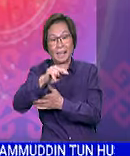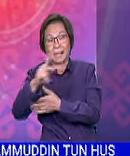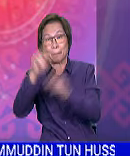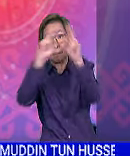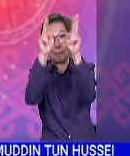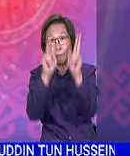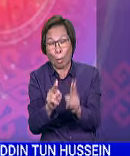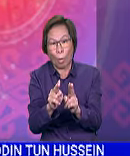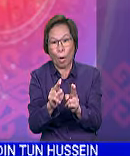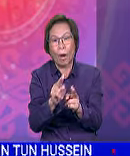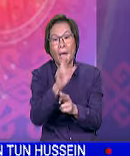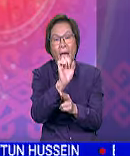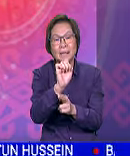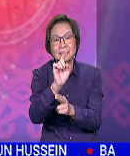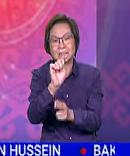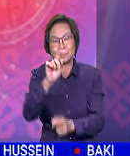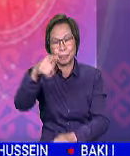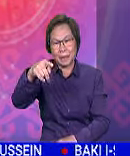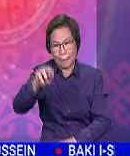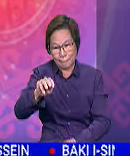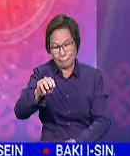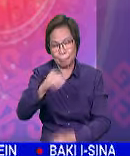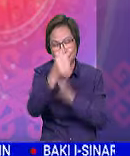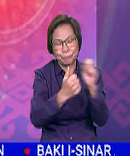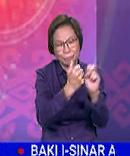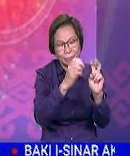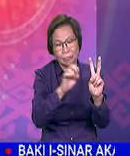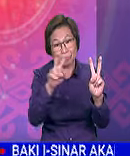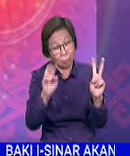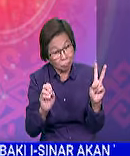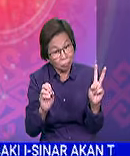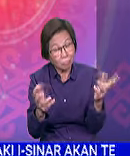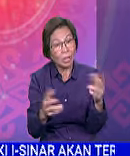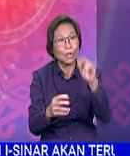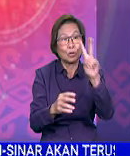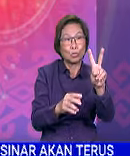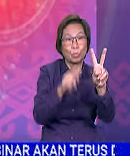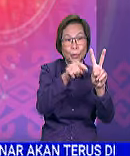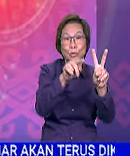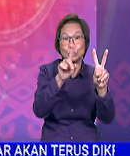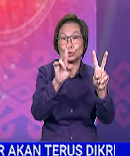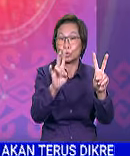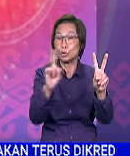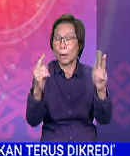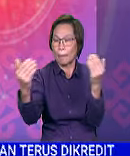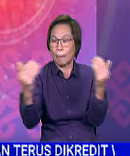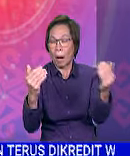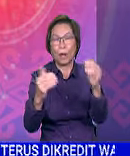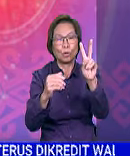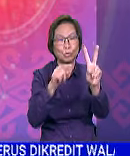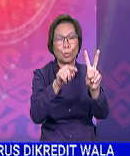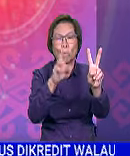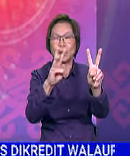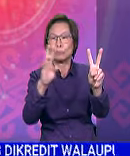Perperiksaan Sekolah Tinggi Pelajaran Malaysia STPM 2020, iaitu 2.71 berbanding 2